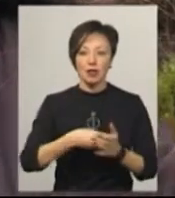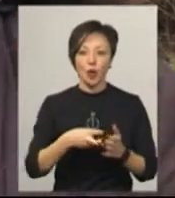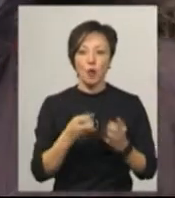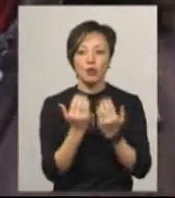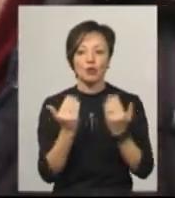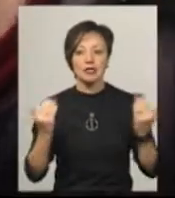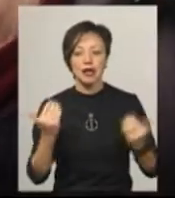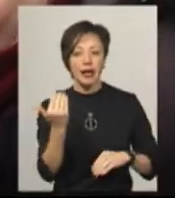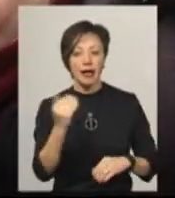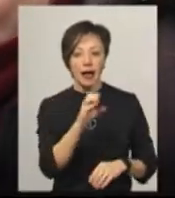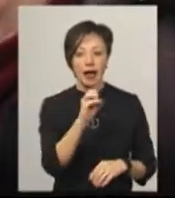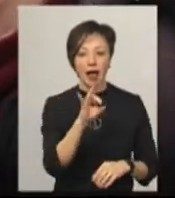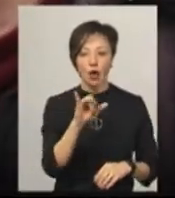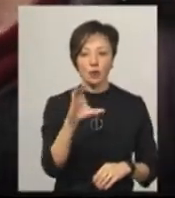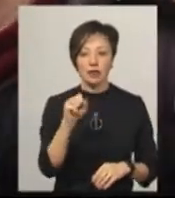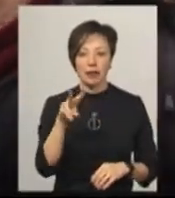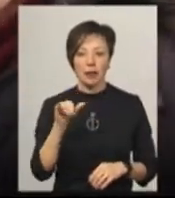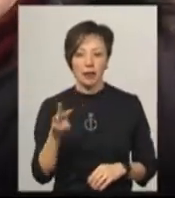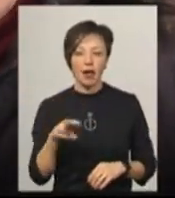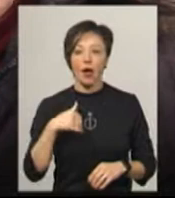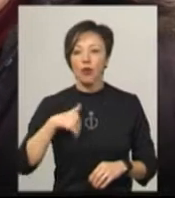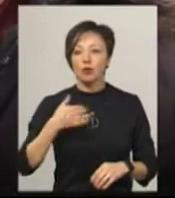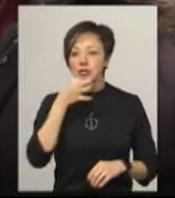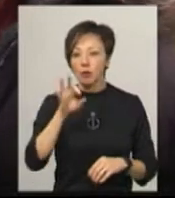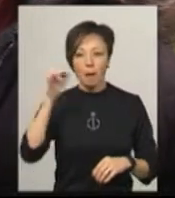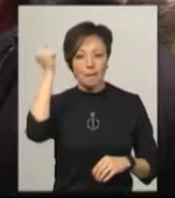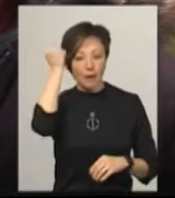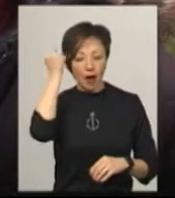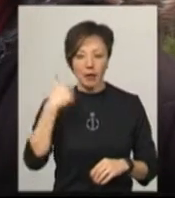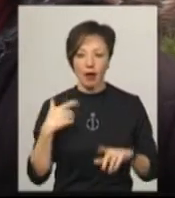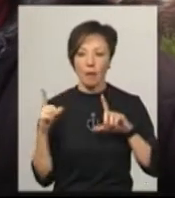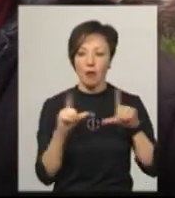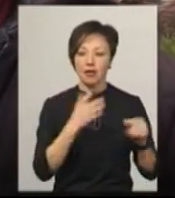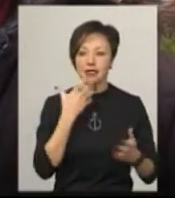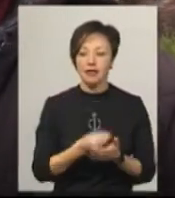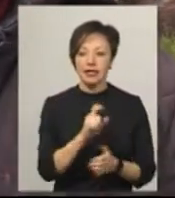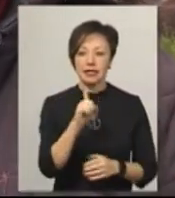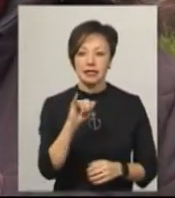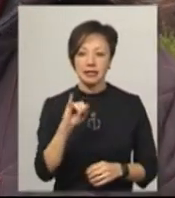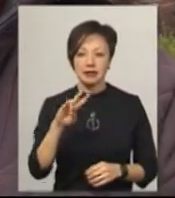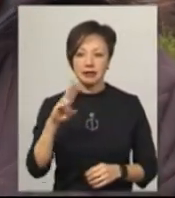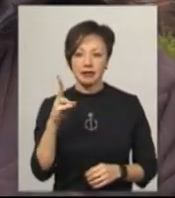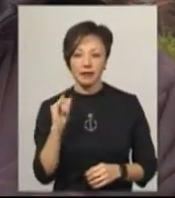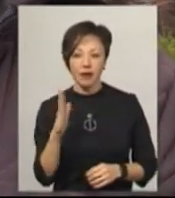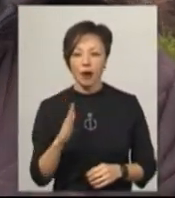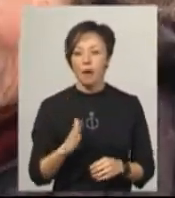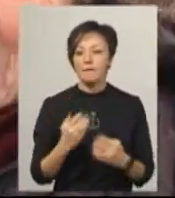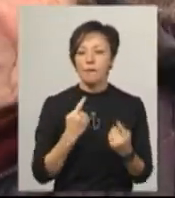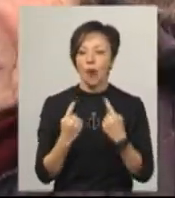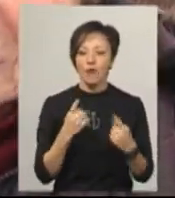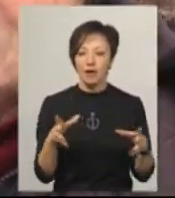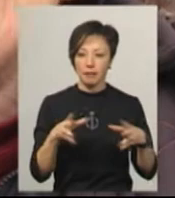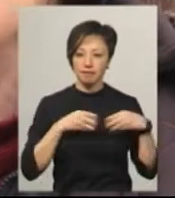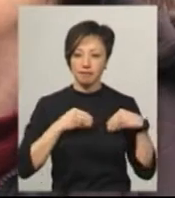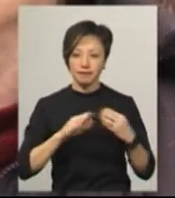хочу сказати про пам'ять. Я поїхала в свій Зіньків і поговорила зі своїми односельчанами.